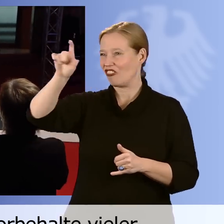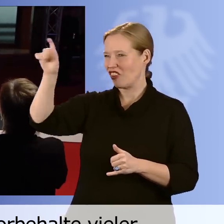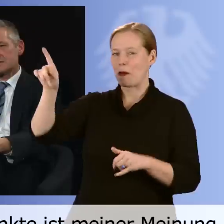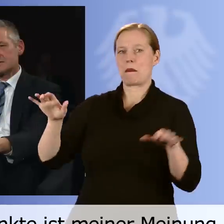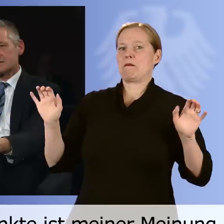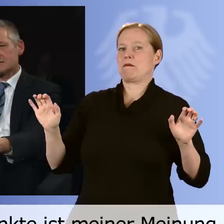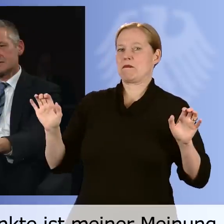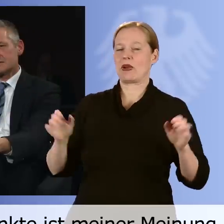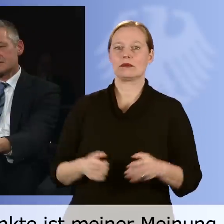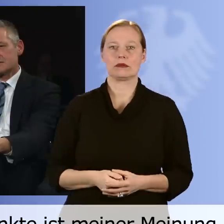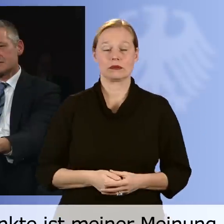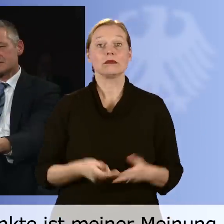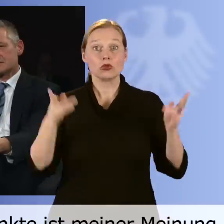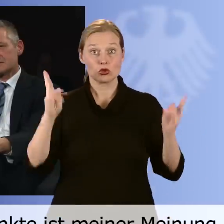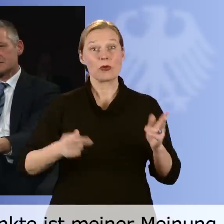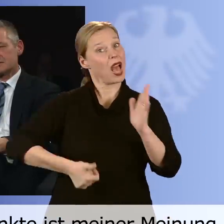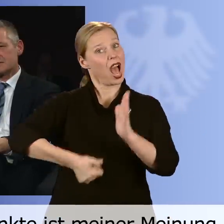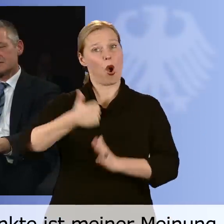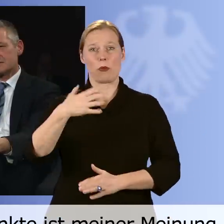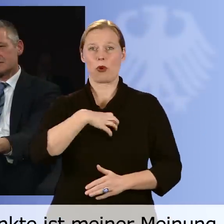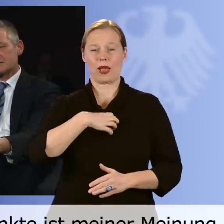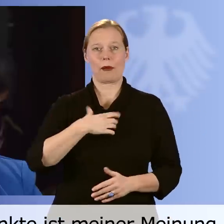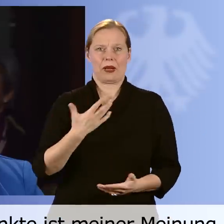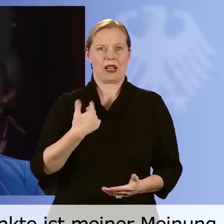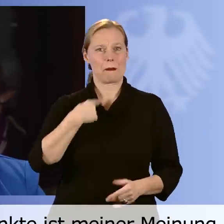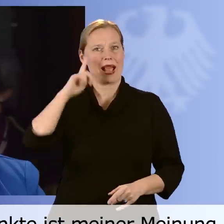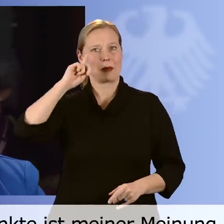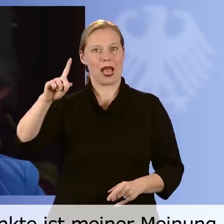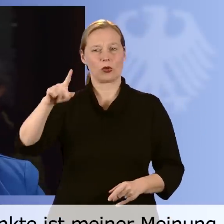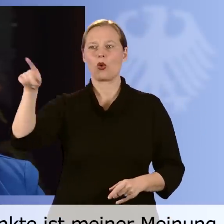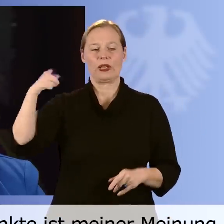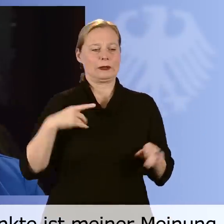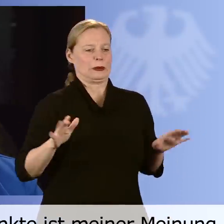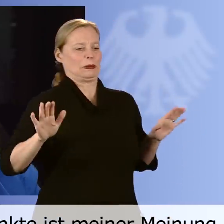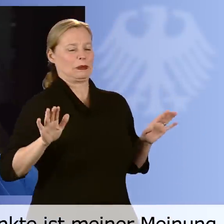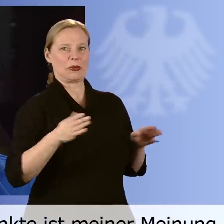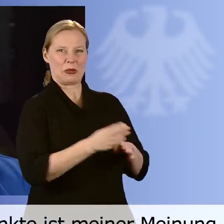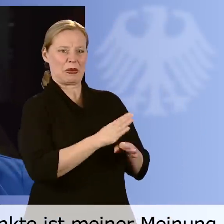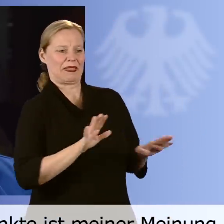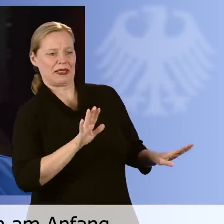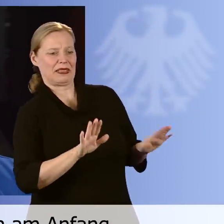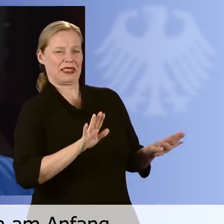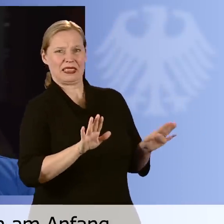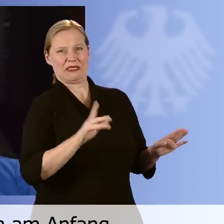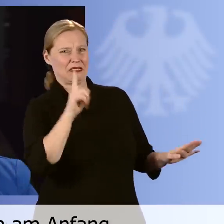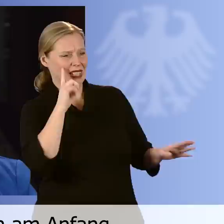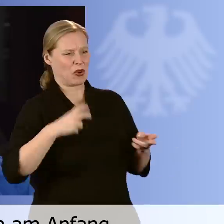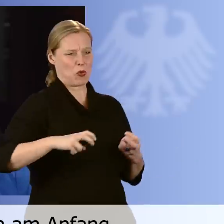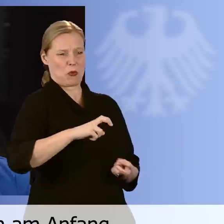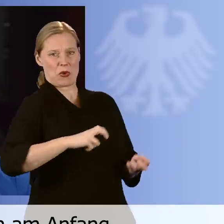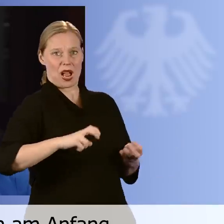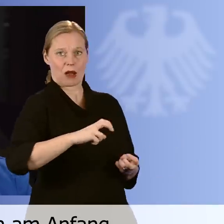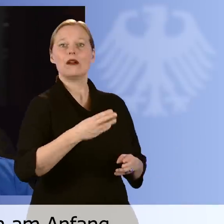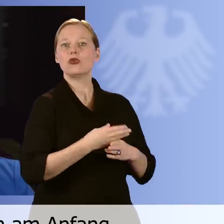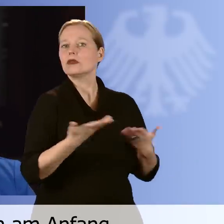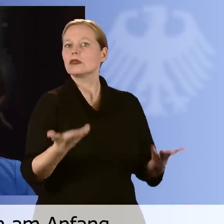Unternehmer. Es ist eben wirklich einer der Hauptproblempunkte in meinen Augen, die große Berührungsangst, die anfänglich da ist und an der es dann oft eben